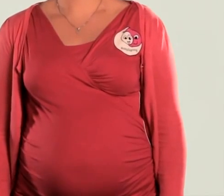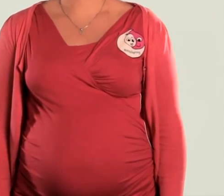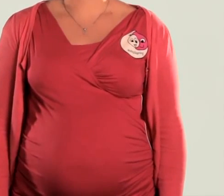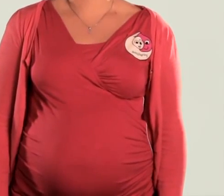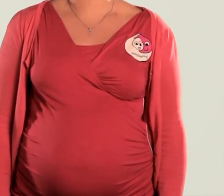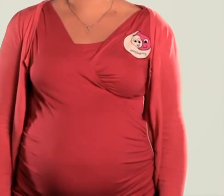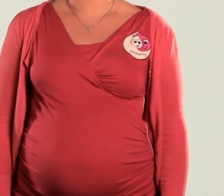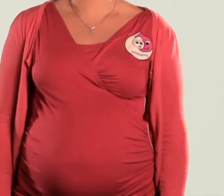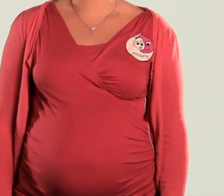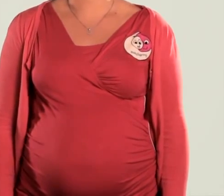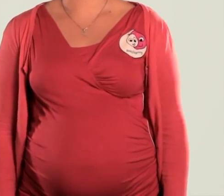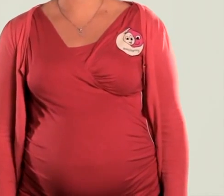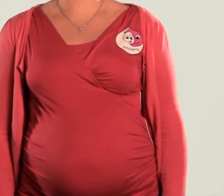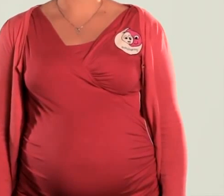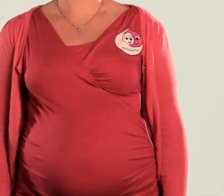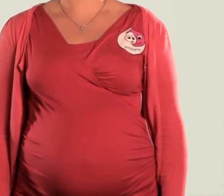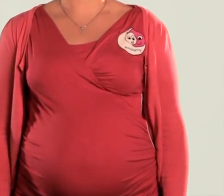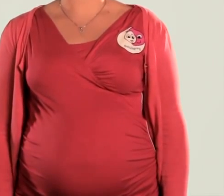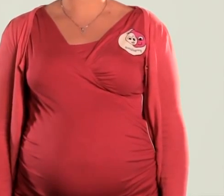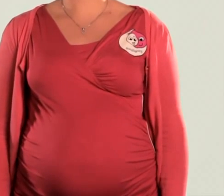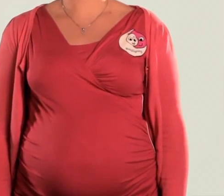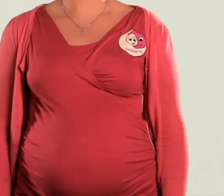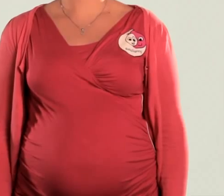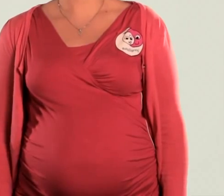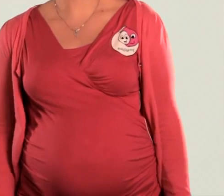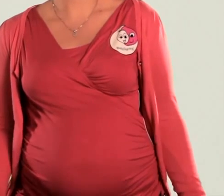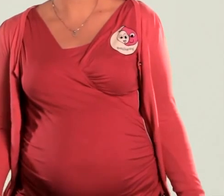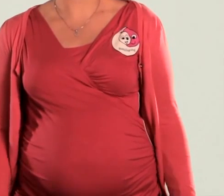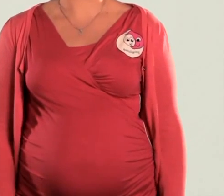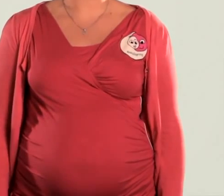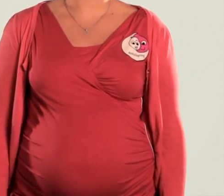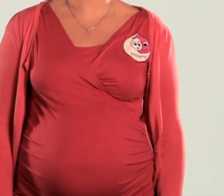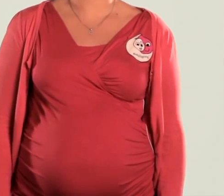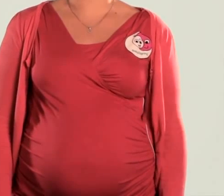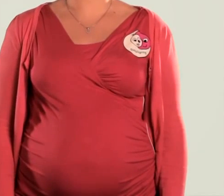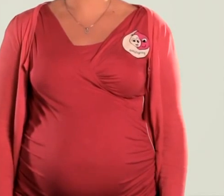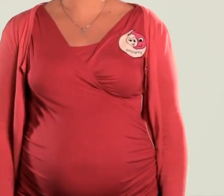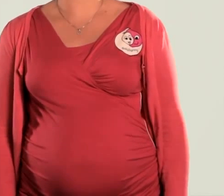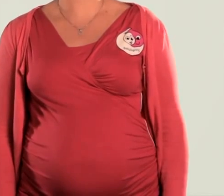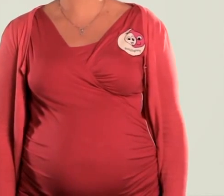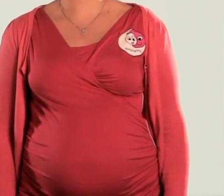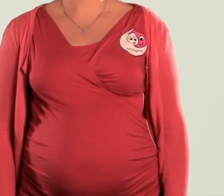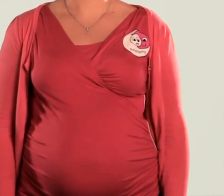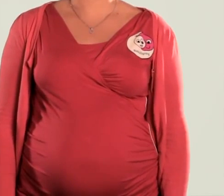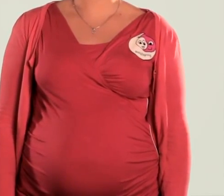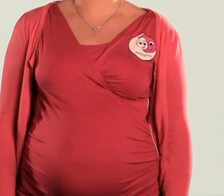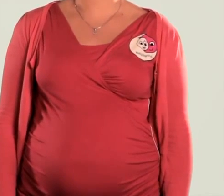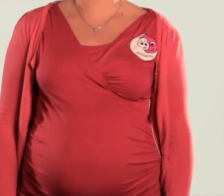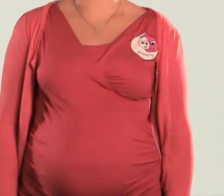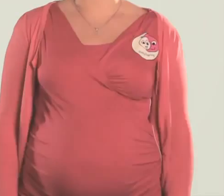Denne dvd er til dig og din baby, så jeg kan lære babytegnsprog derhjemme For mere information om babysigning kan I klikke ind på vores hjemmeside